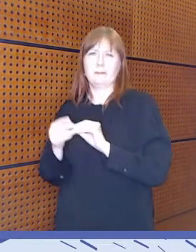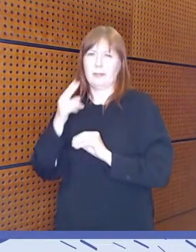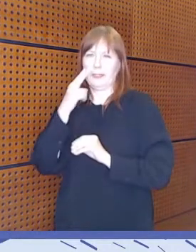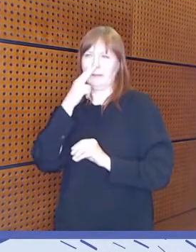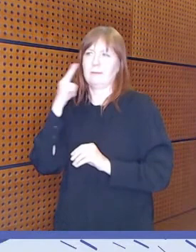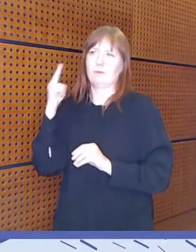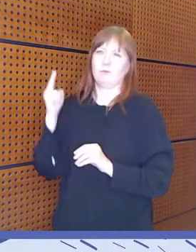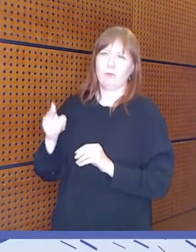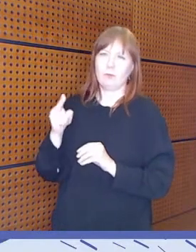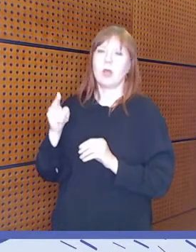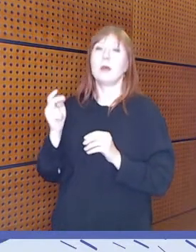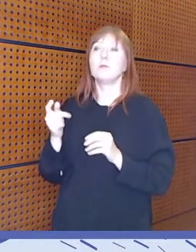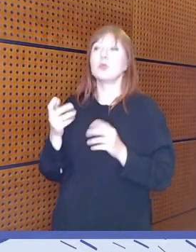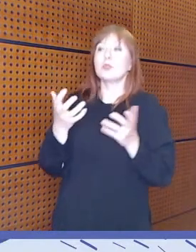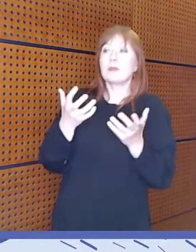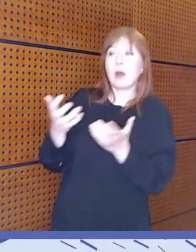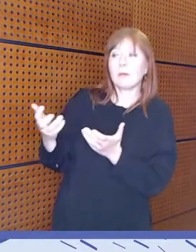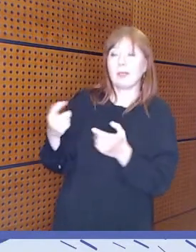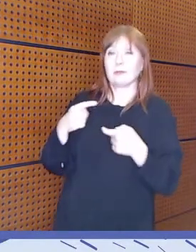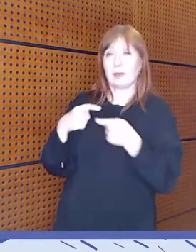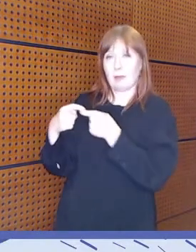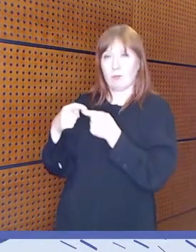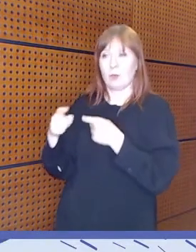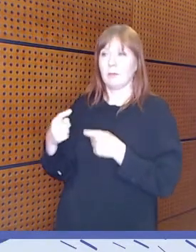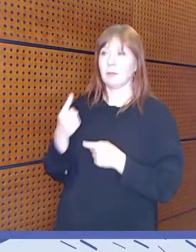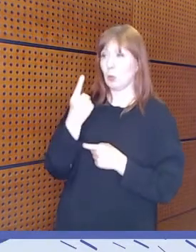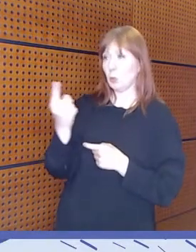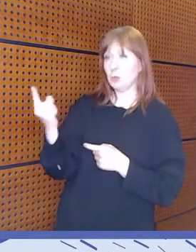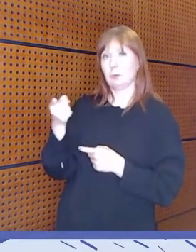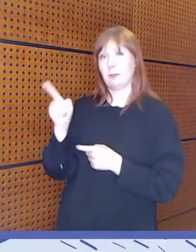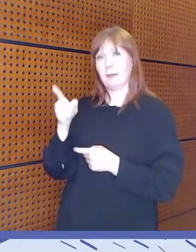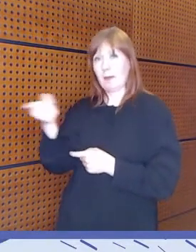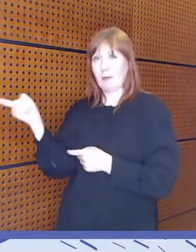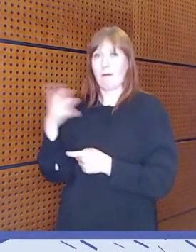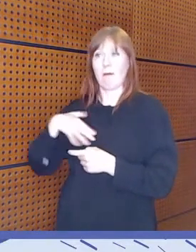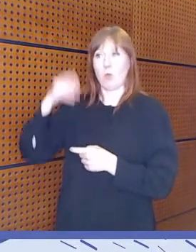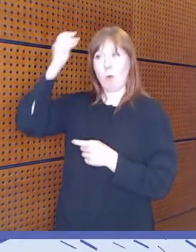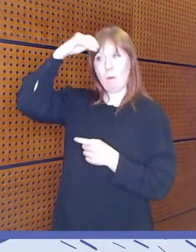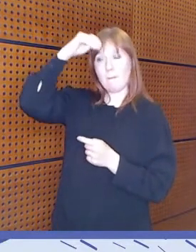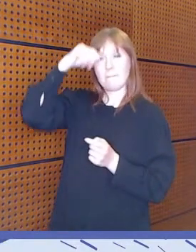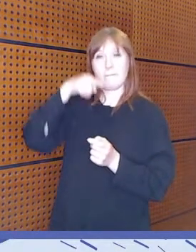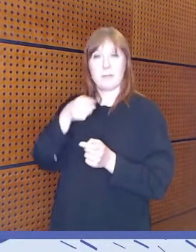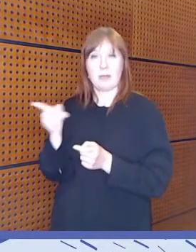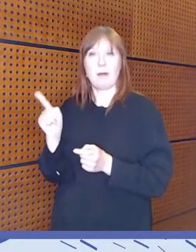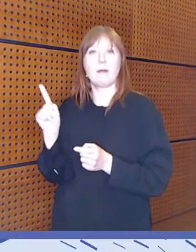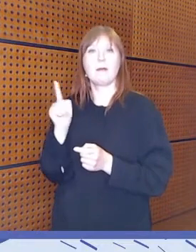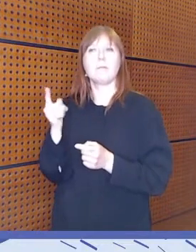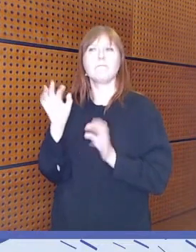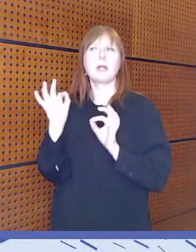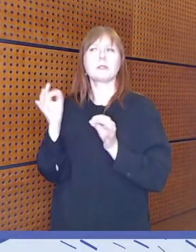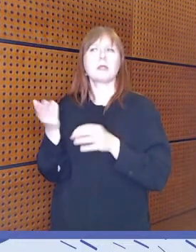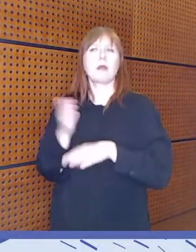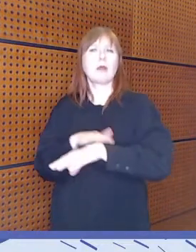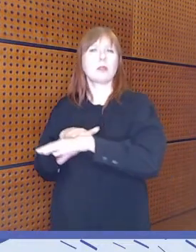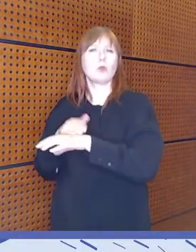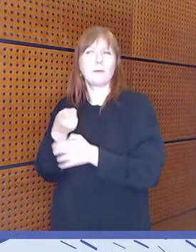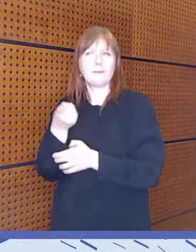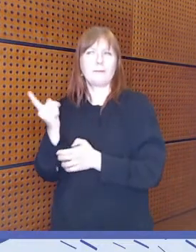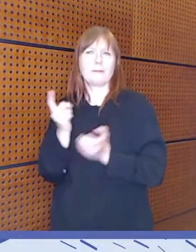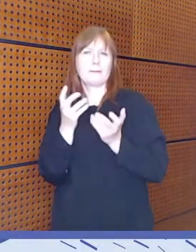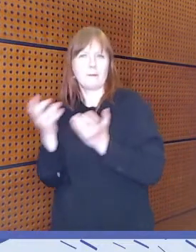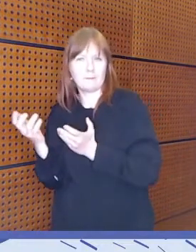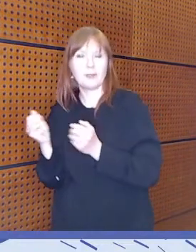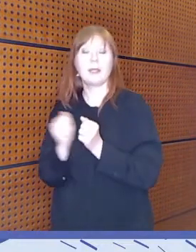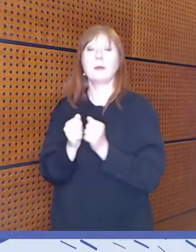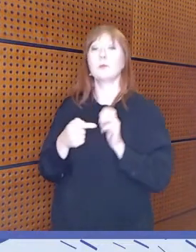tarvelähtöisesti, että mitähän yksilö haluaisi oppia ja omaksua sitten, mitä taitoa tarvii. Mutta justiinsa vaikka oman